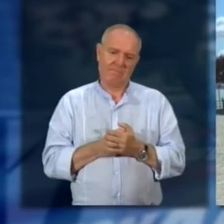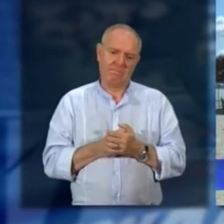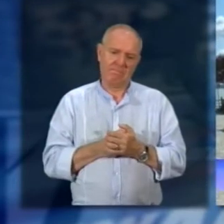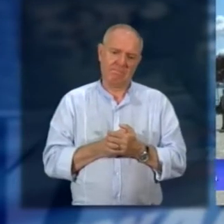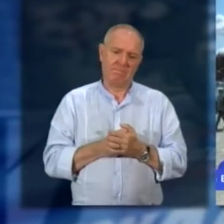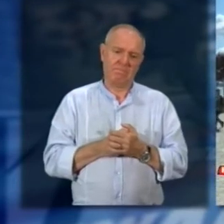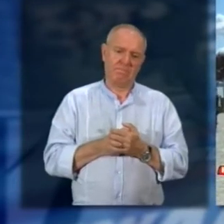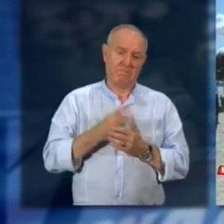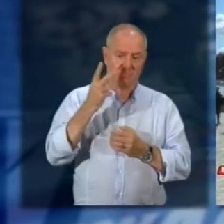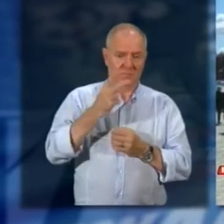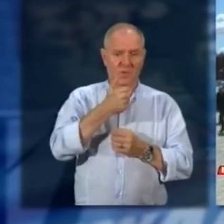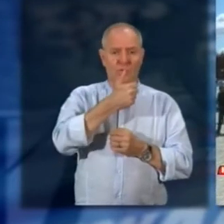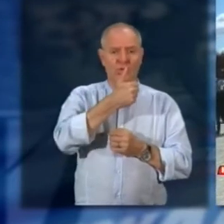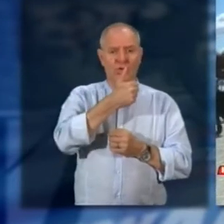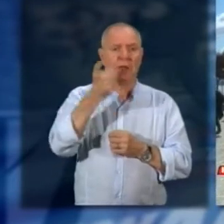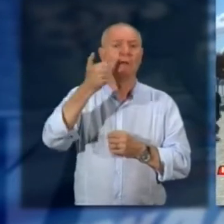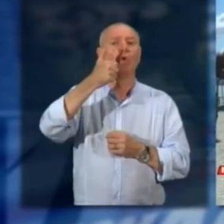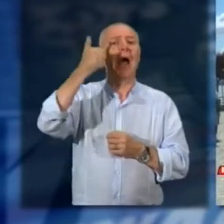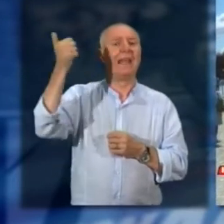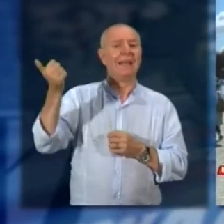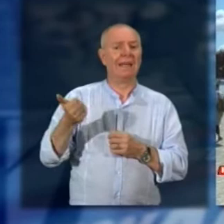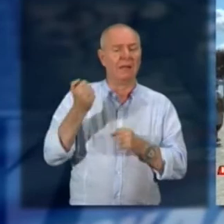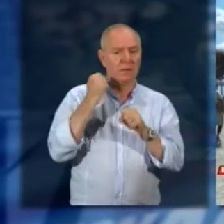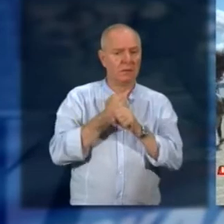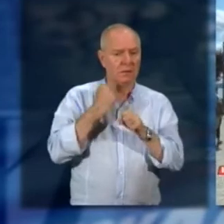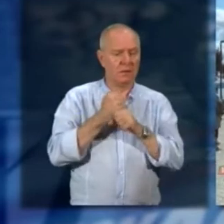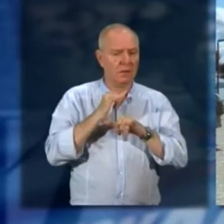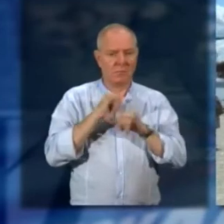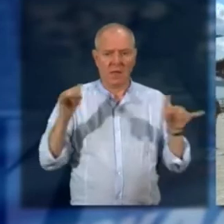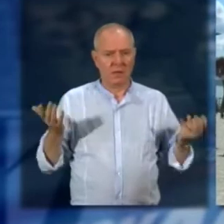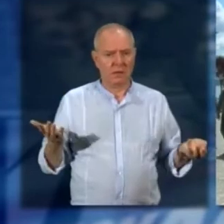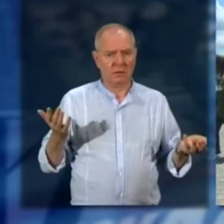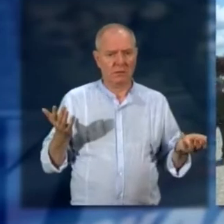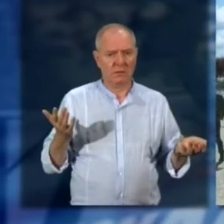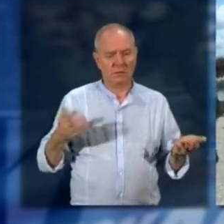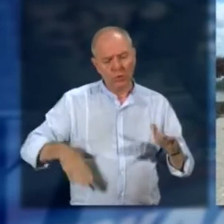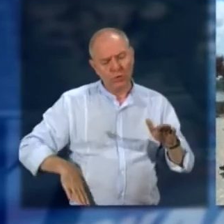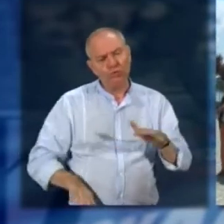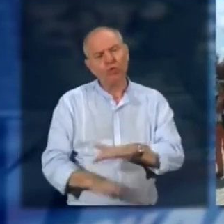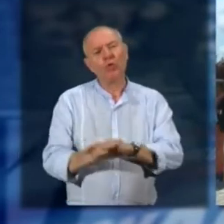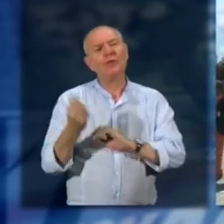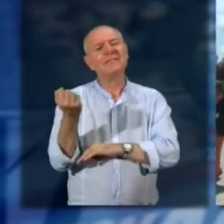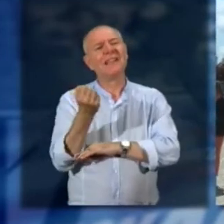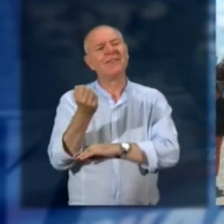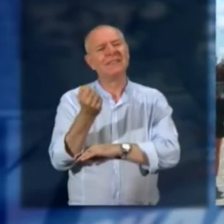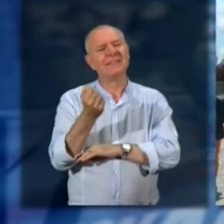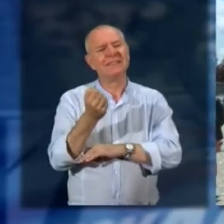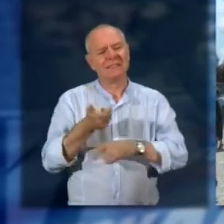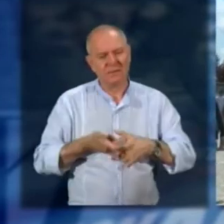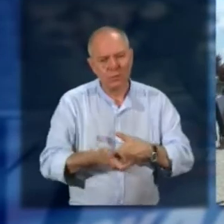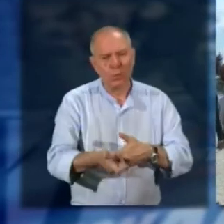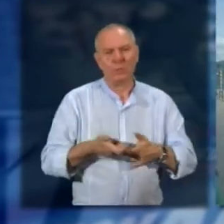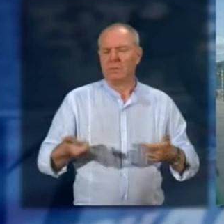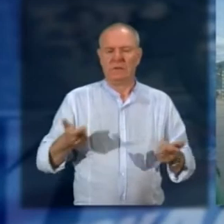erano cento anni questo Lungolago che la parte dei sottoservizi i problemi si vedevano tutti avevamo scarichi a